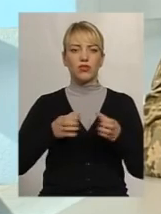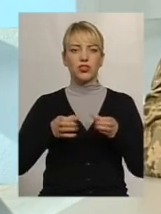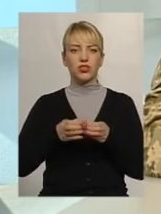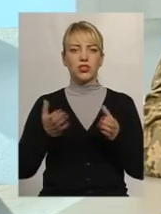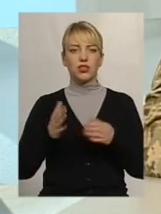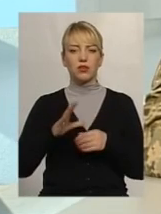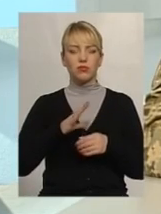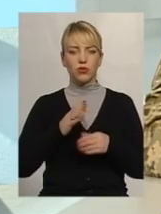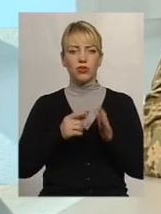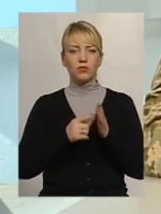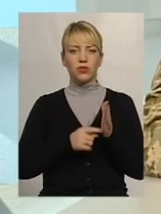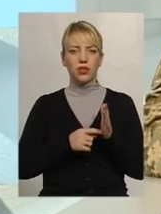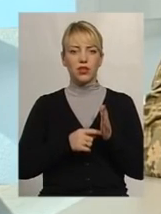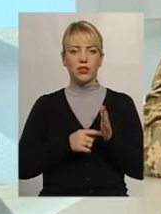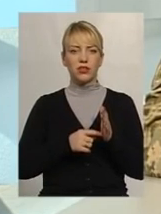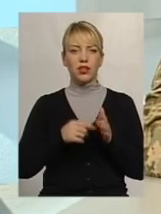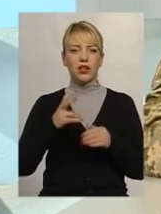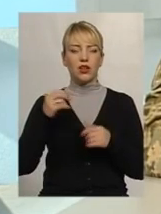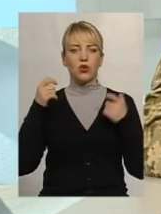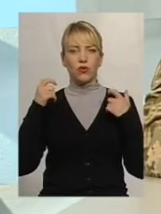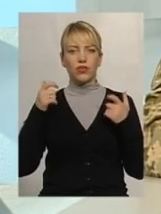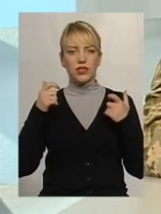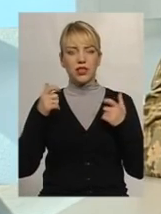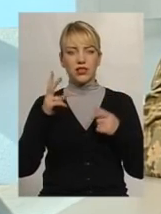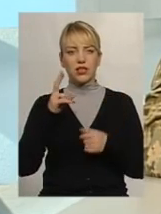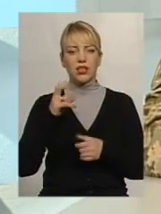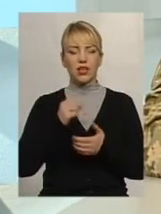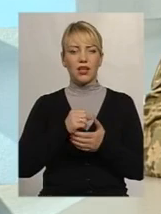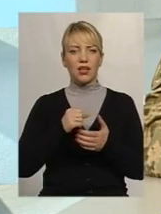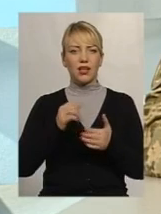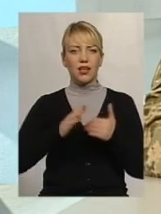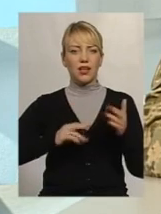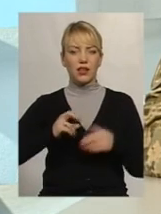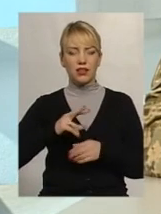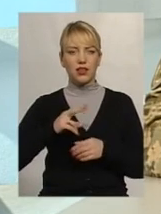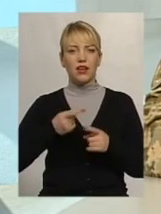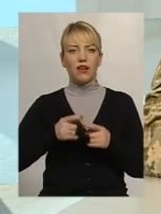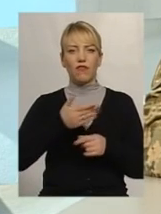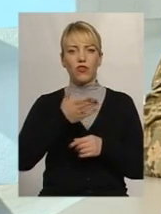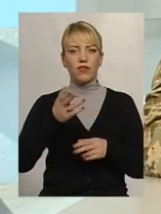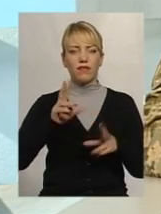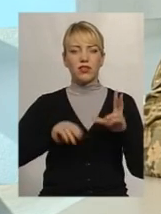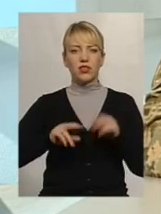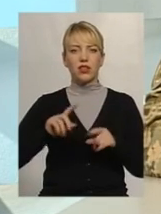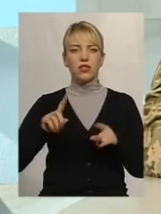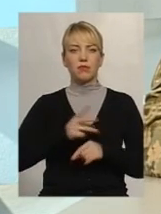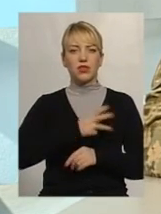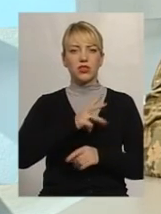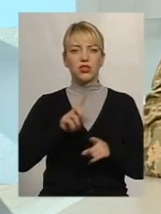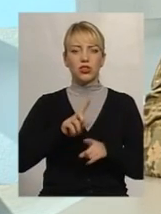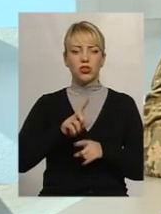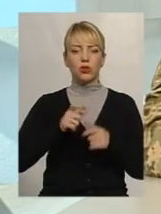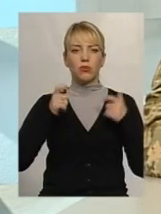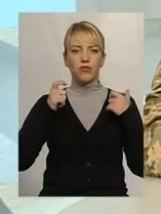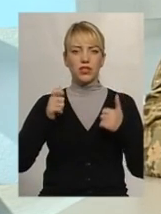розподілялись, і офіцерські кадри, вони саме бажали, щоб офіцери з